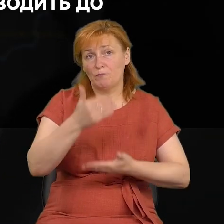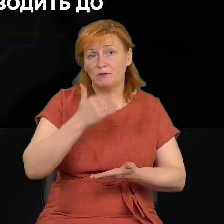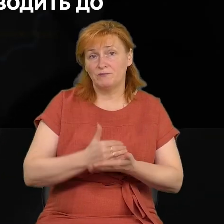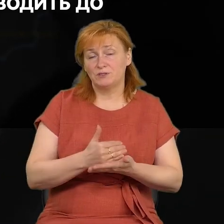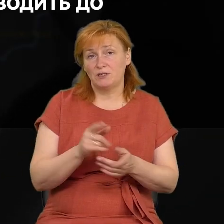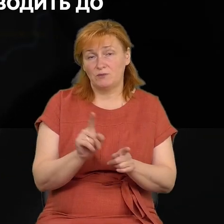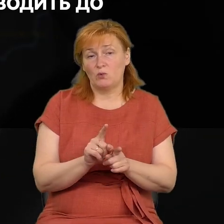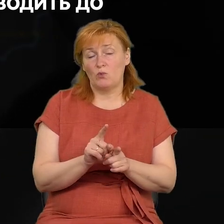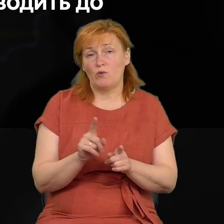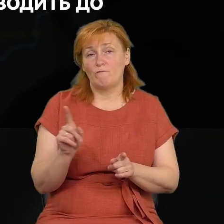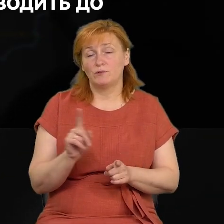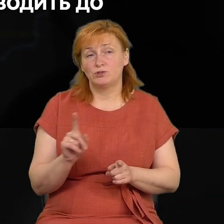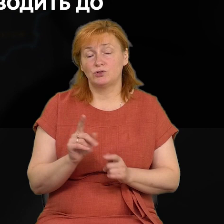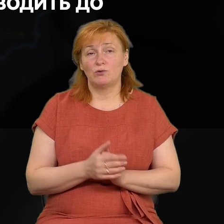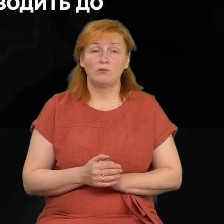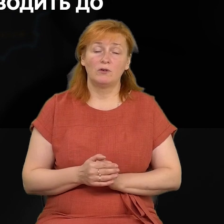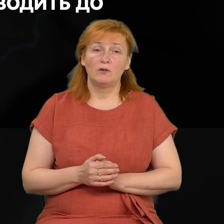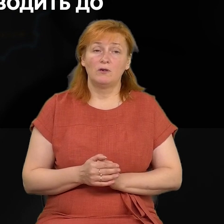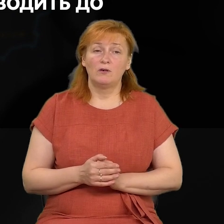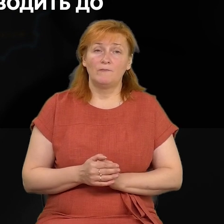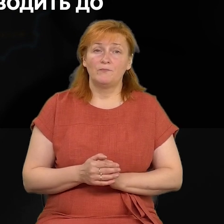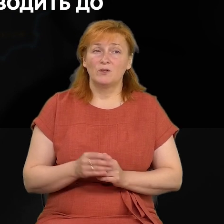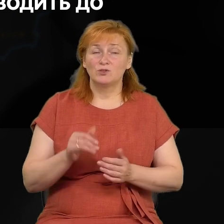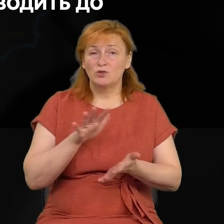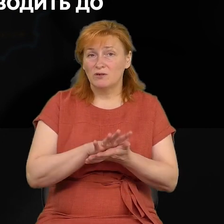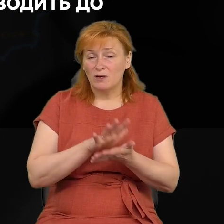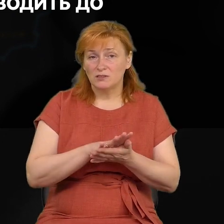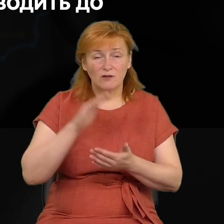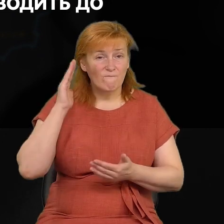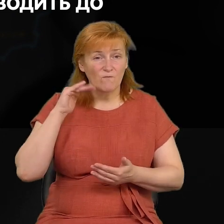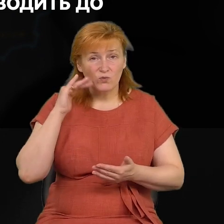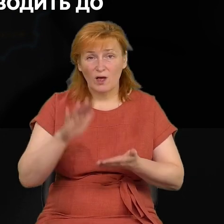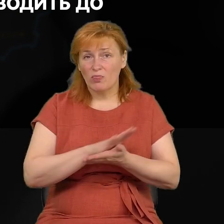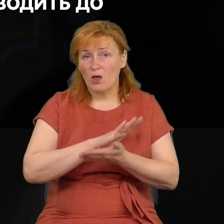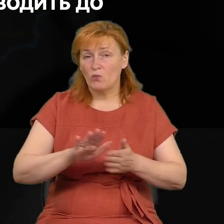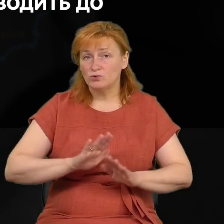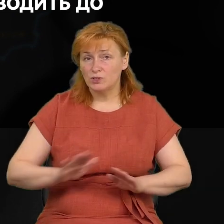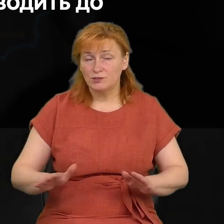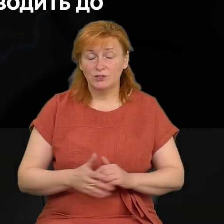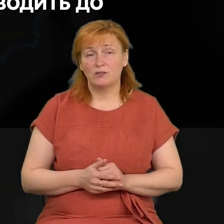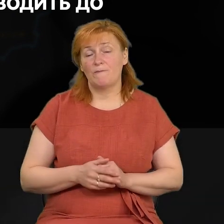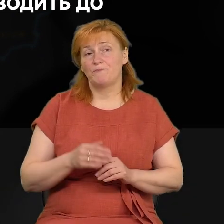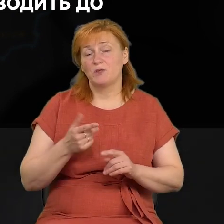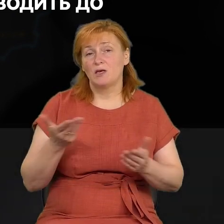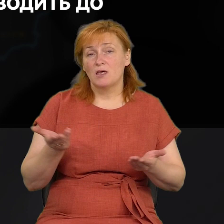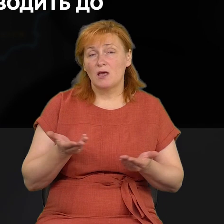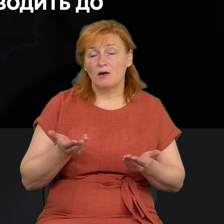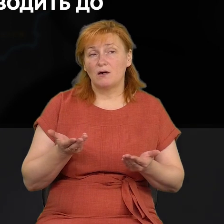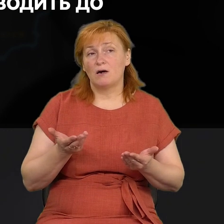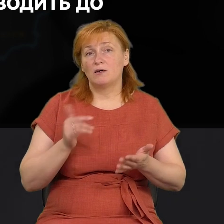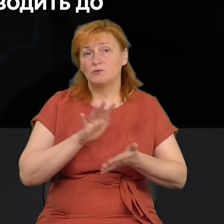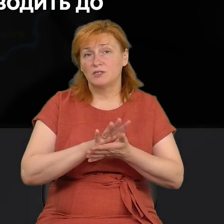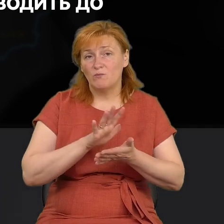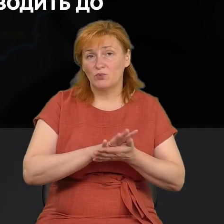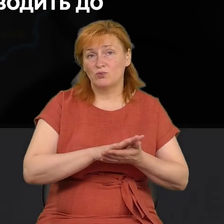того, що неочищена вода, яка знаходиться у стрижні, яка загруднюється в